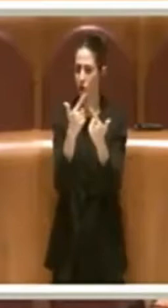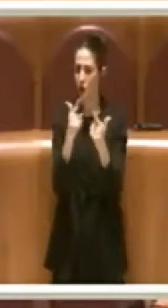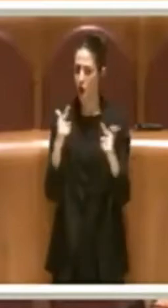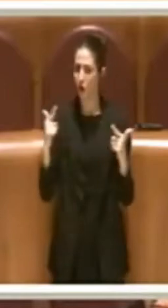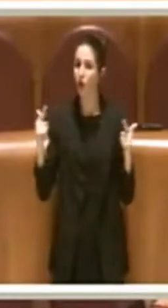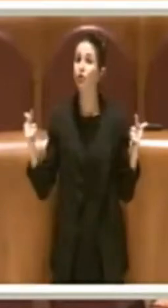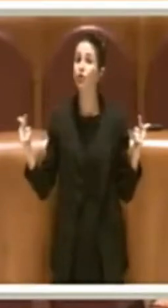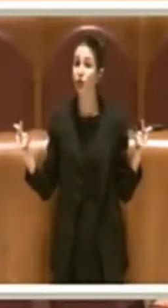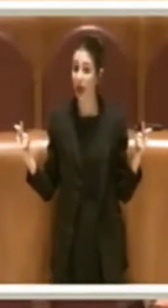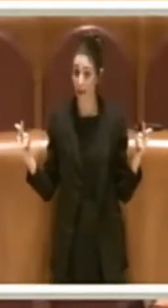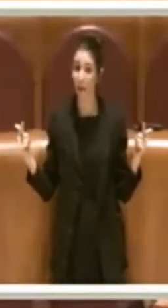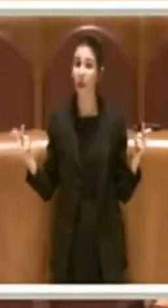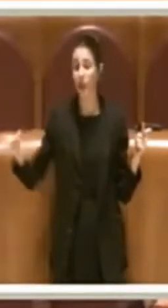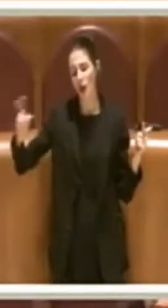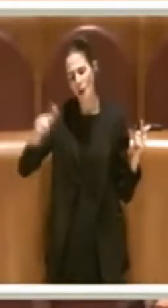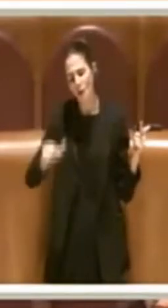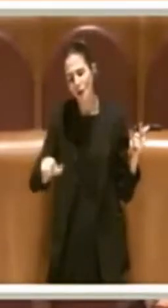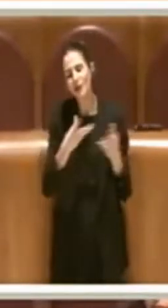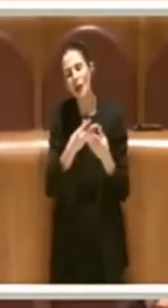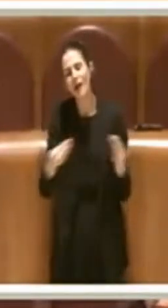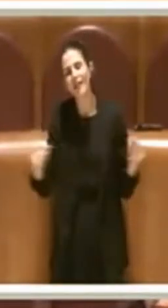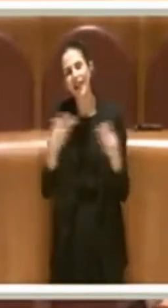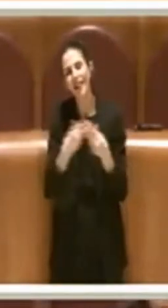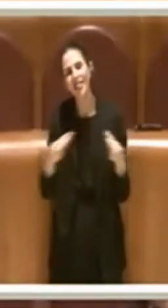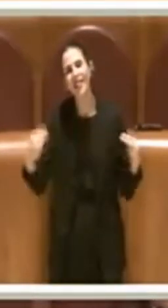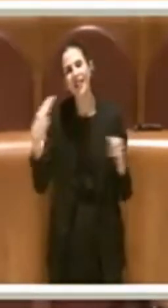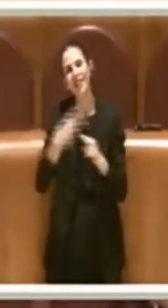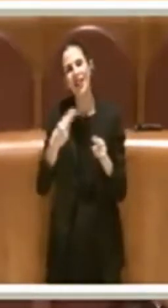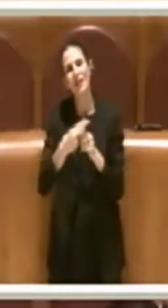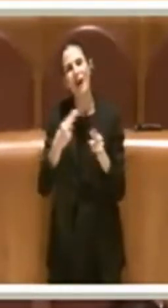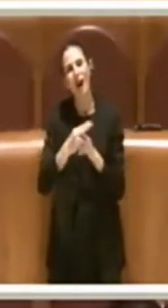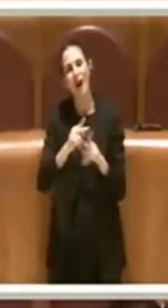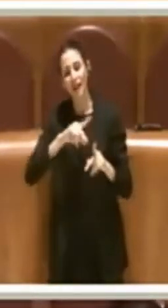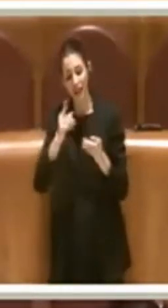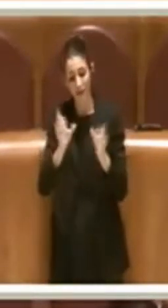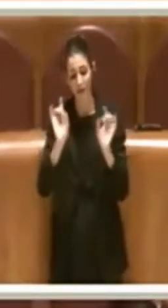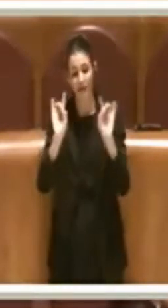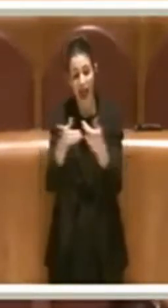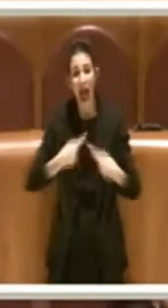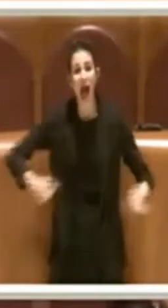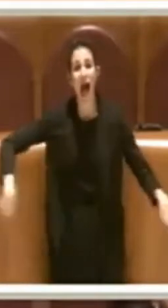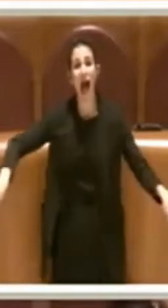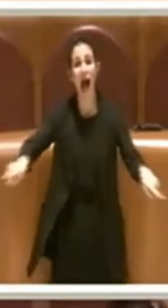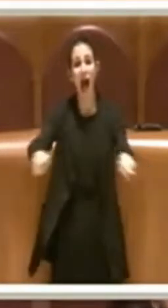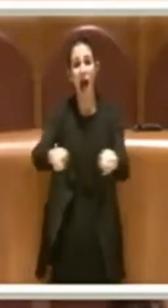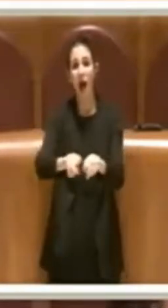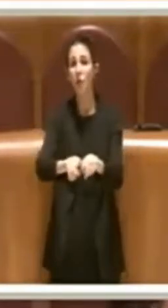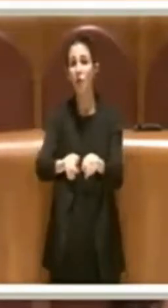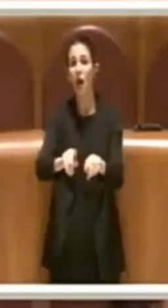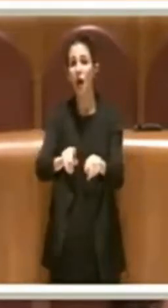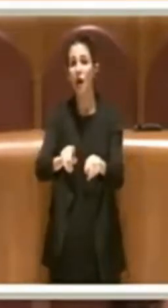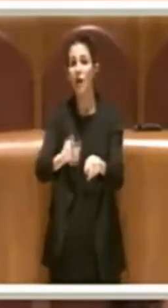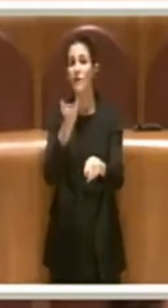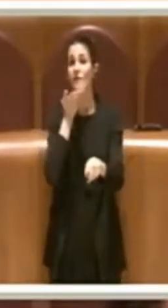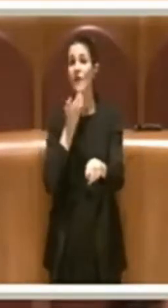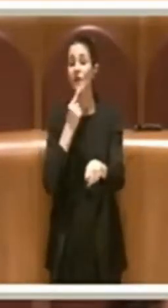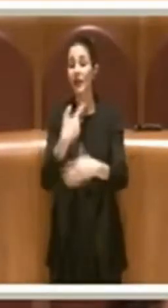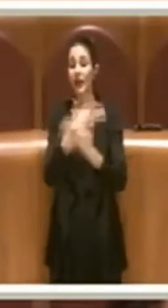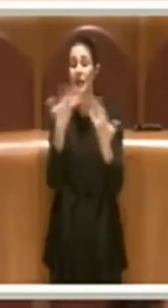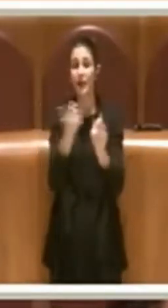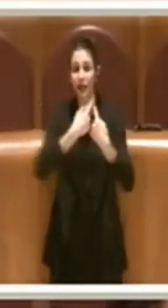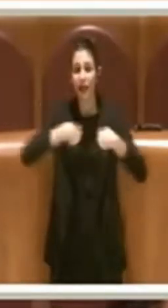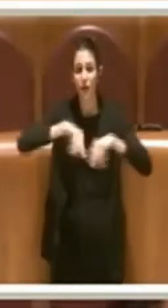in quest'Aula, su quando un'amministrazione modifica un regolamento proprio. Nessun ripensamento, anzi,